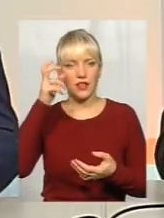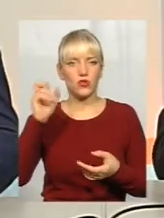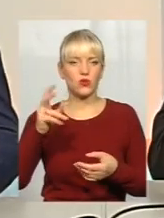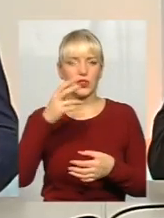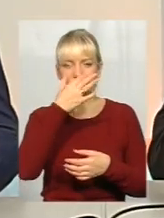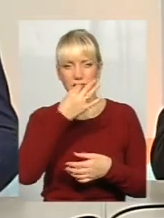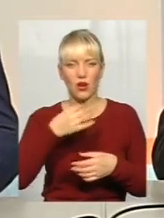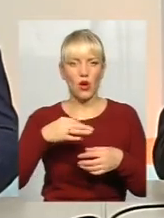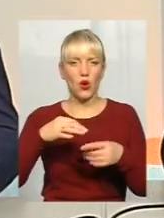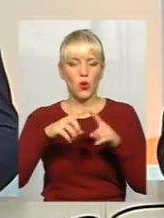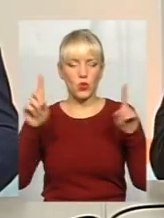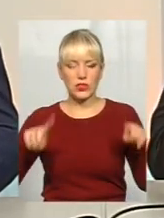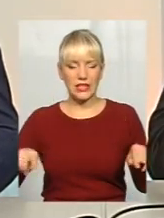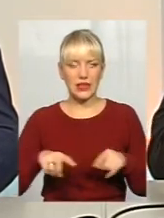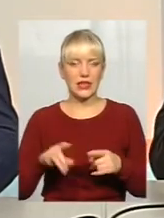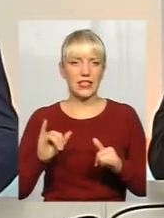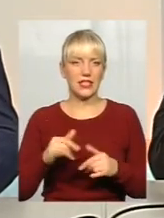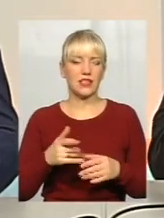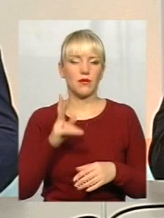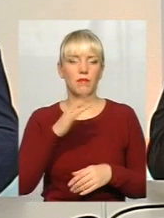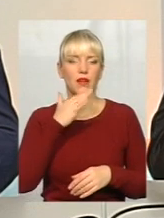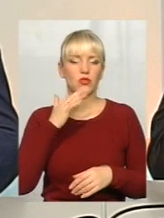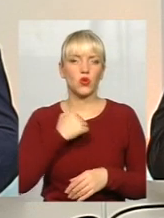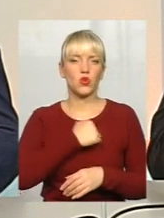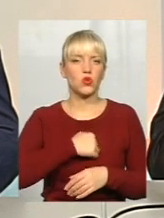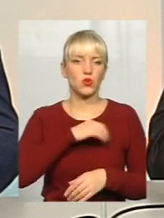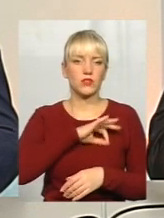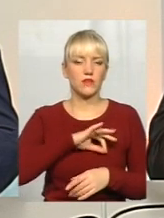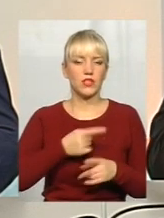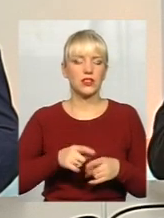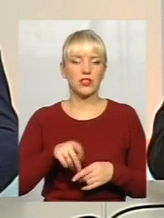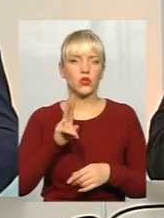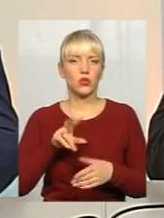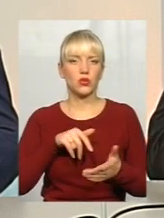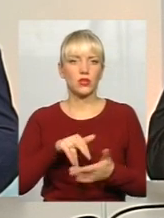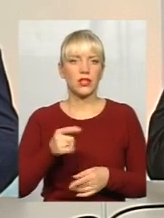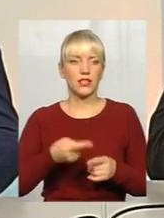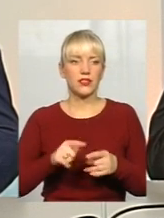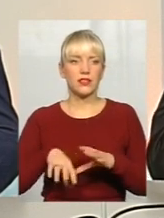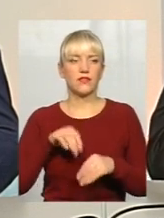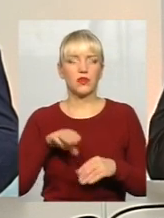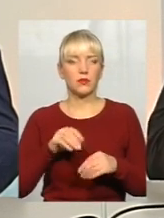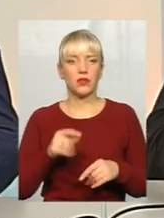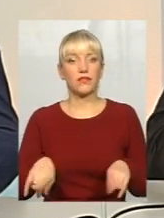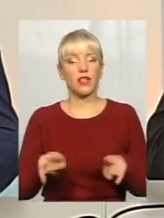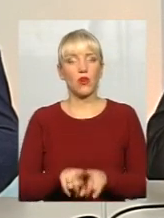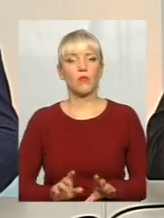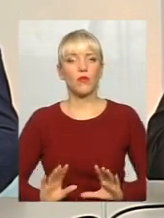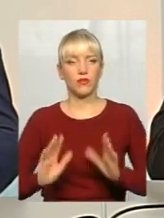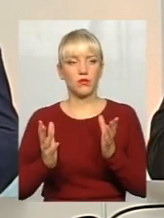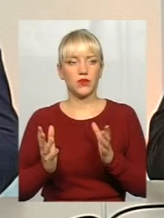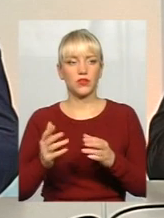там, і за що хочеш. От, і дуже зловживають ті, хто йде на ці вибори, дуже зловживають такими моментами. В такому випадку